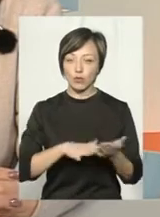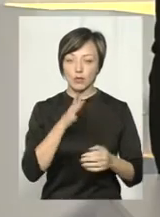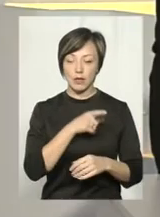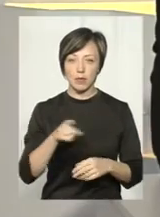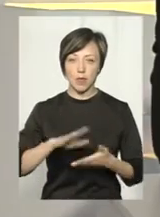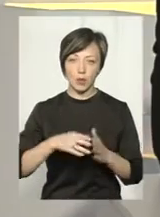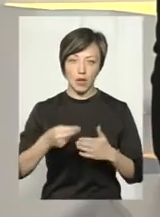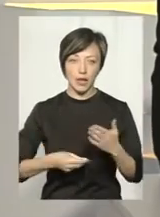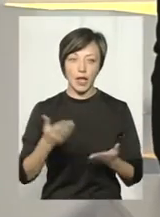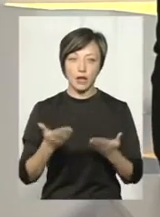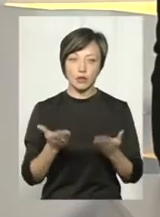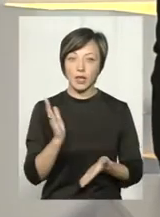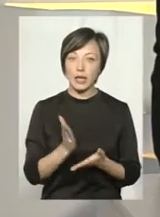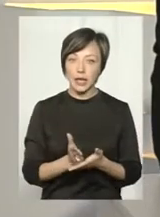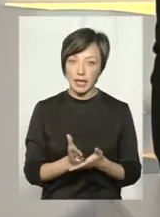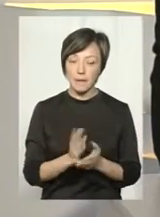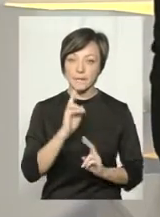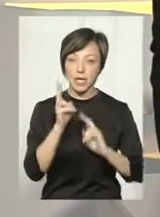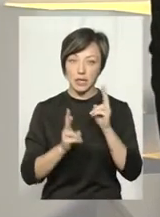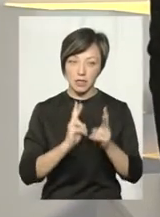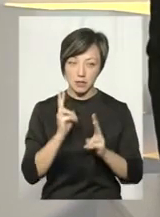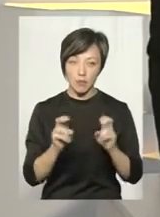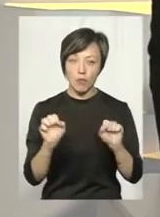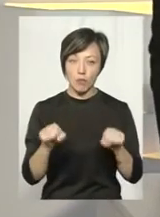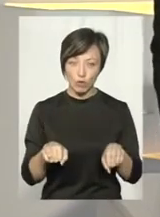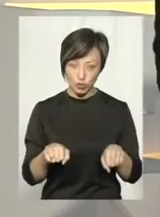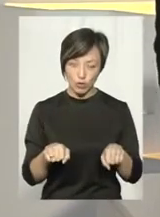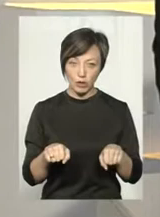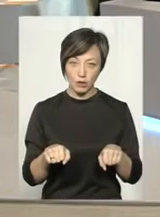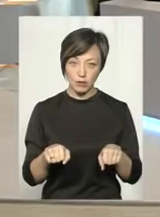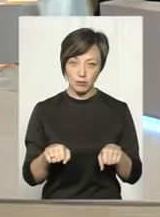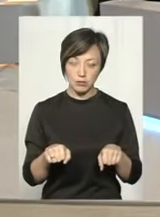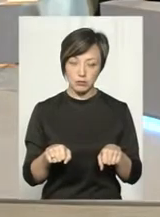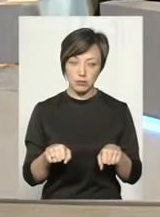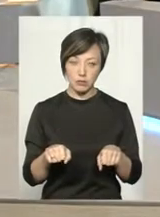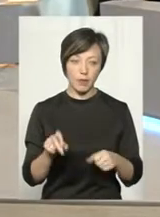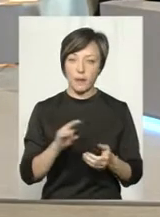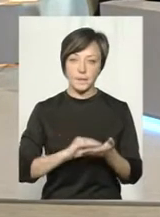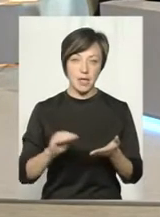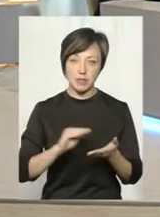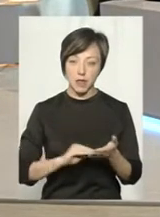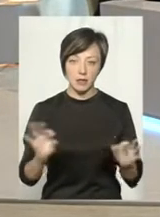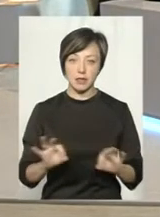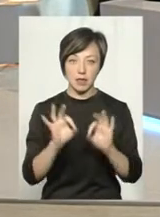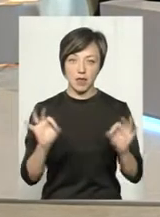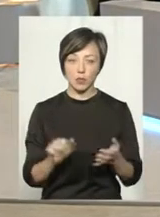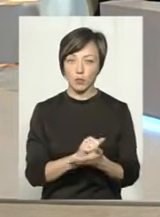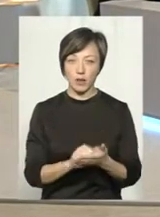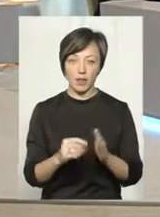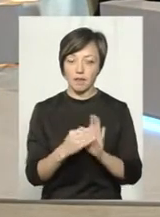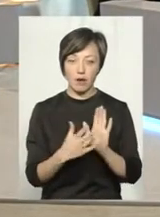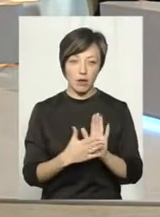контракту. Тобто якщо навіть є якісь претензії, можна їх не писати ні в яких документах, не